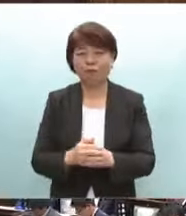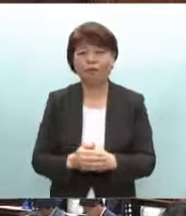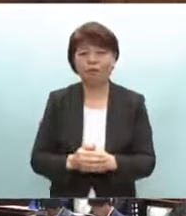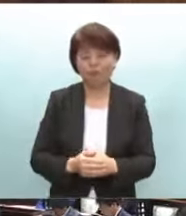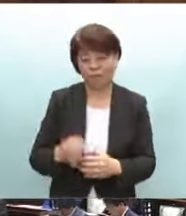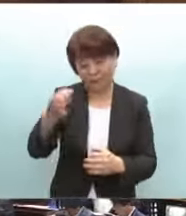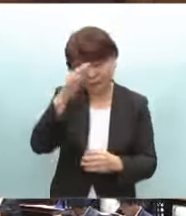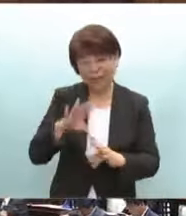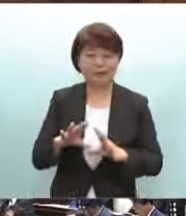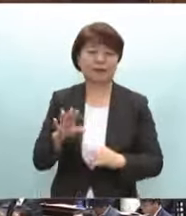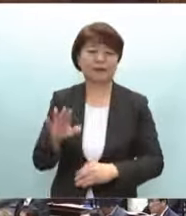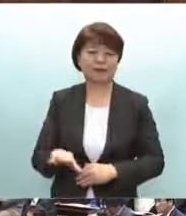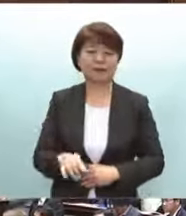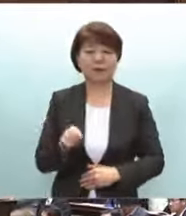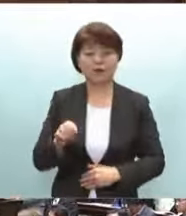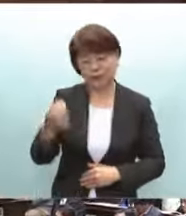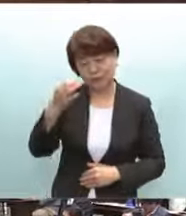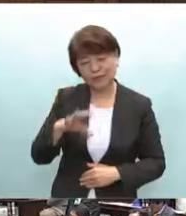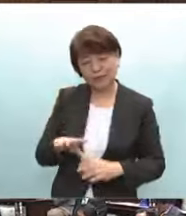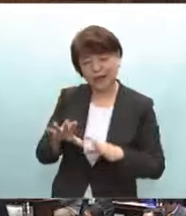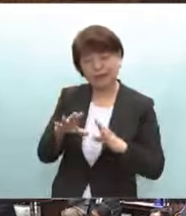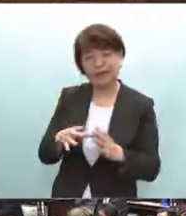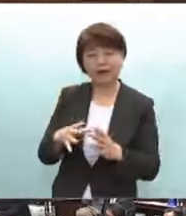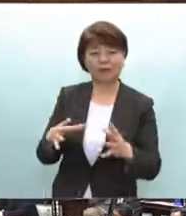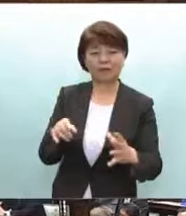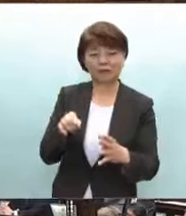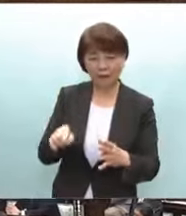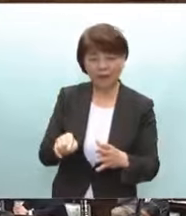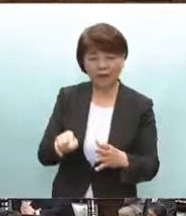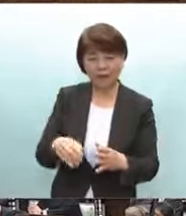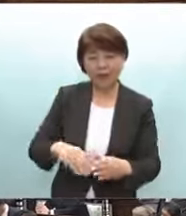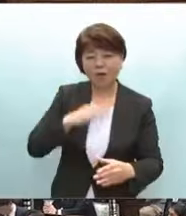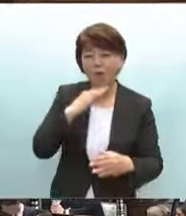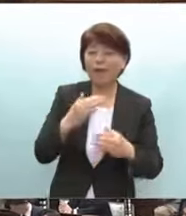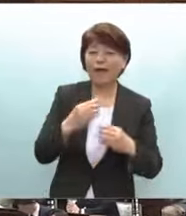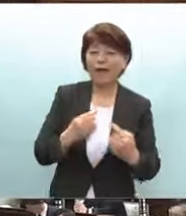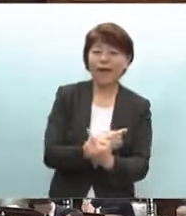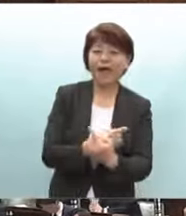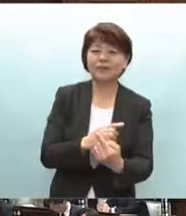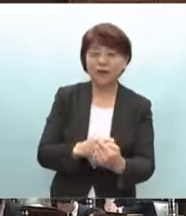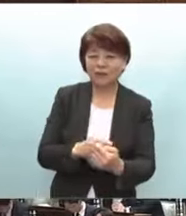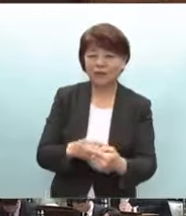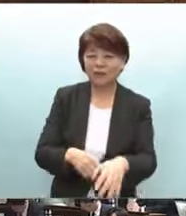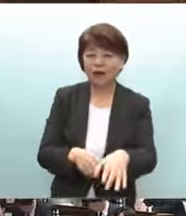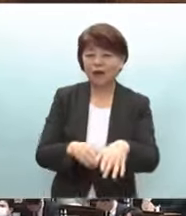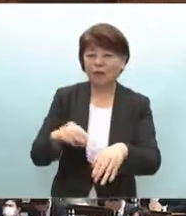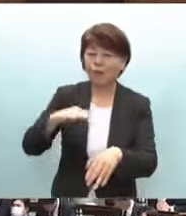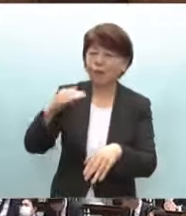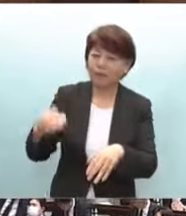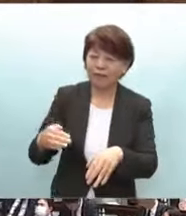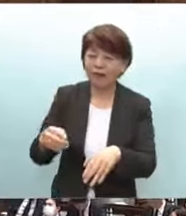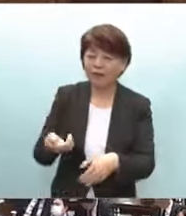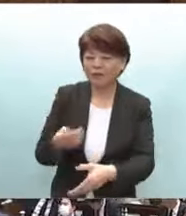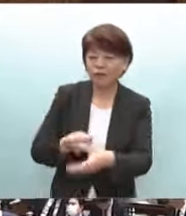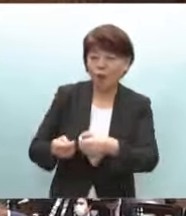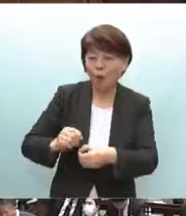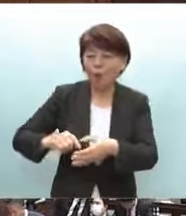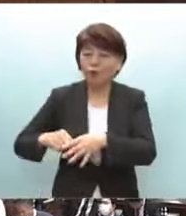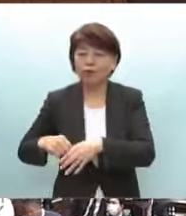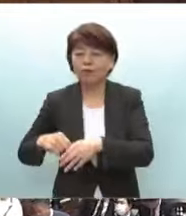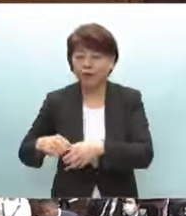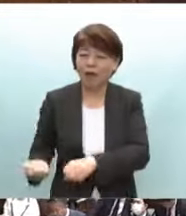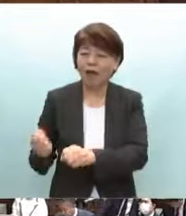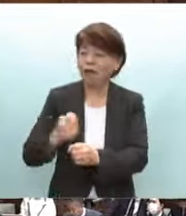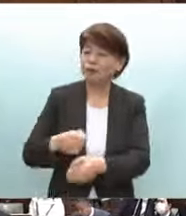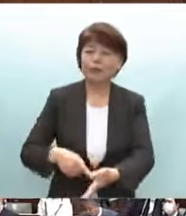が出ておりますこの被害の大きさを前にして高齢化が進んでいる農産漁村では復旧復興を諦めてしまいかね